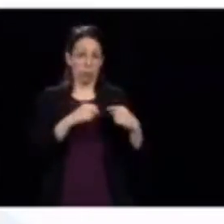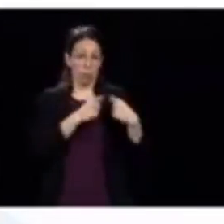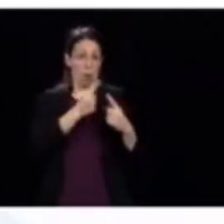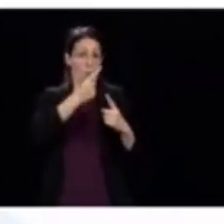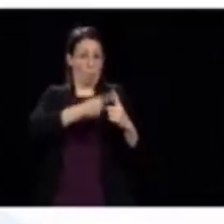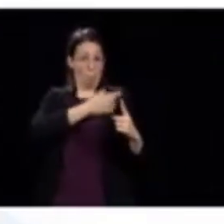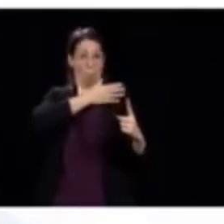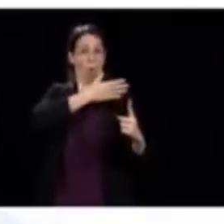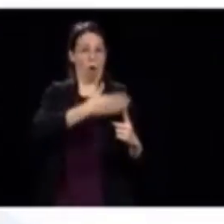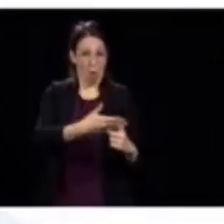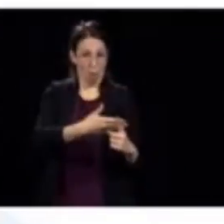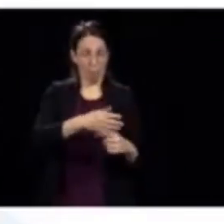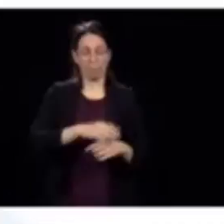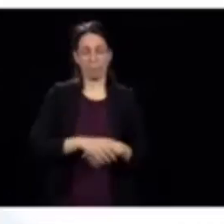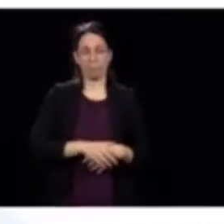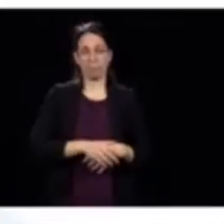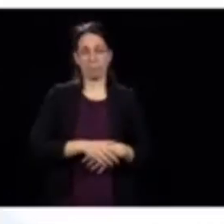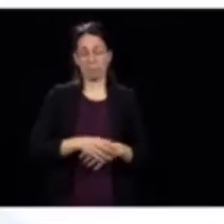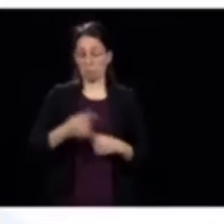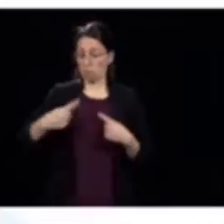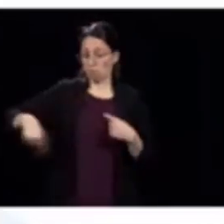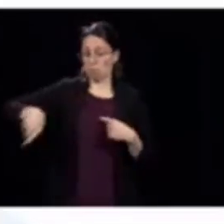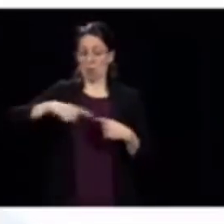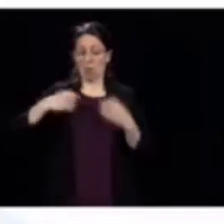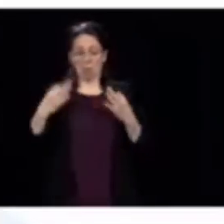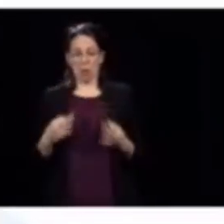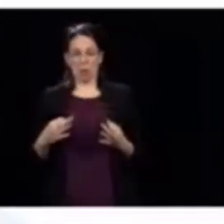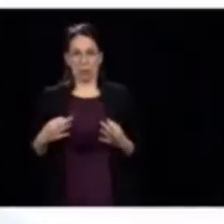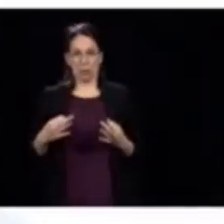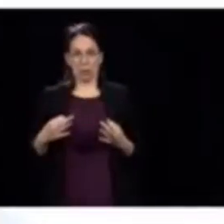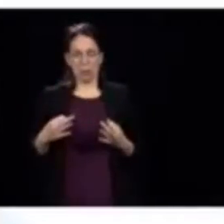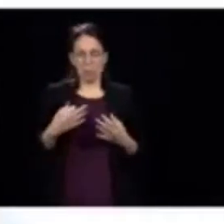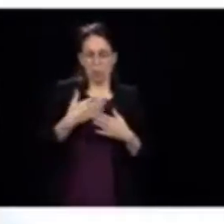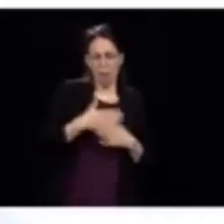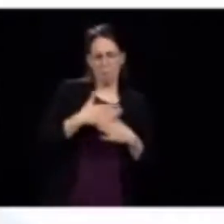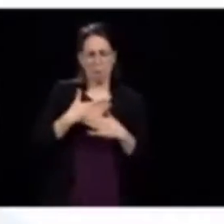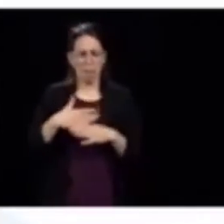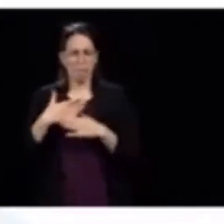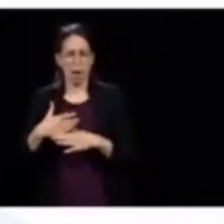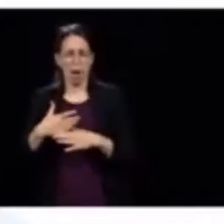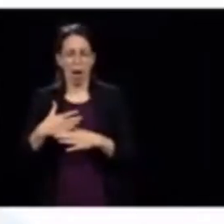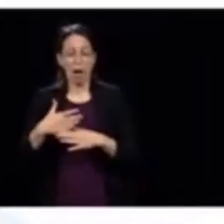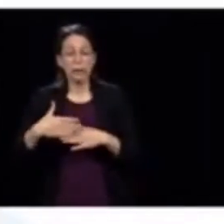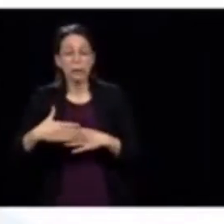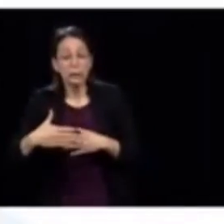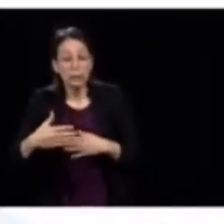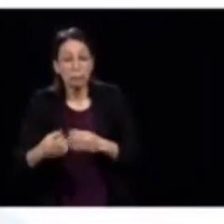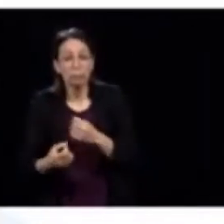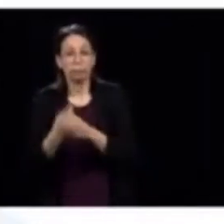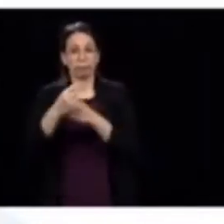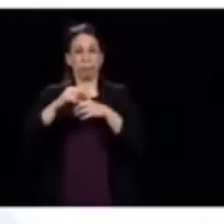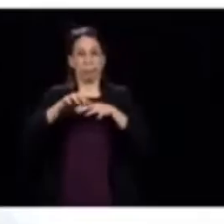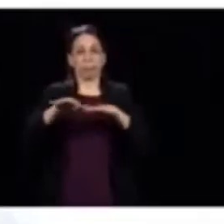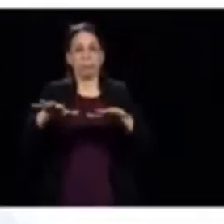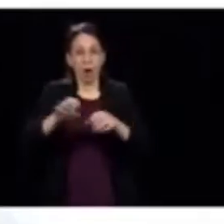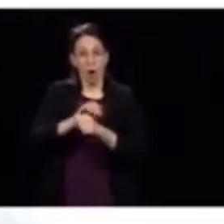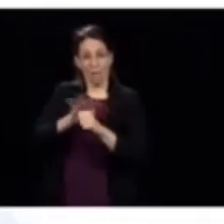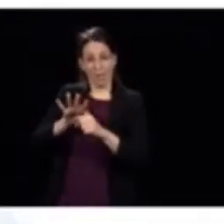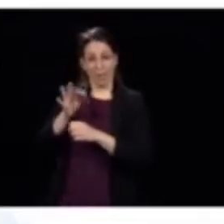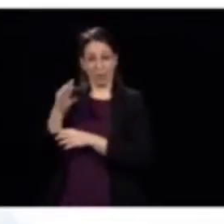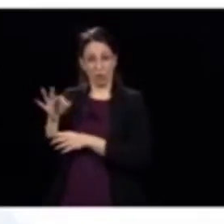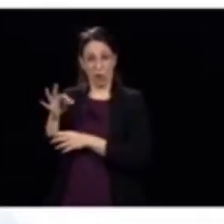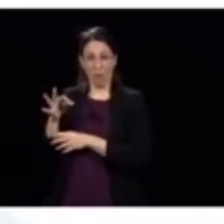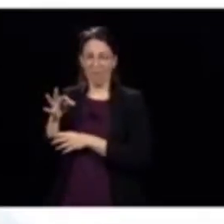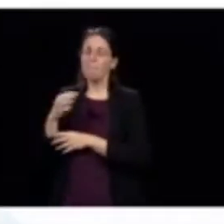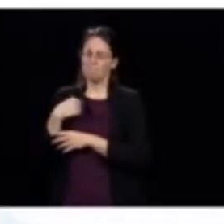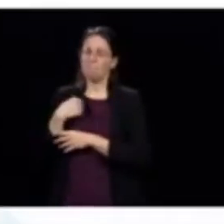Donc, depuis un mois, la décision qu'on a prise pour se préparer à la COVID-19, c'est